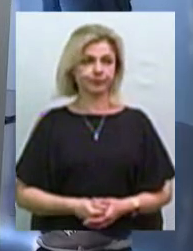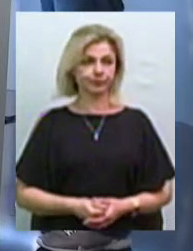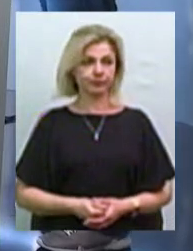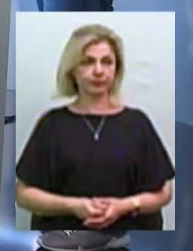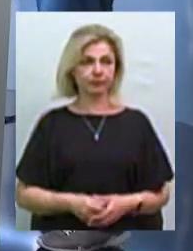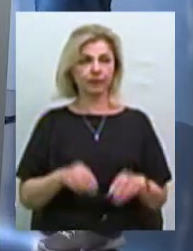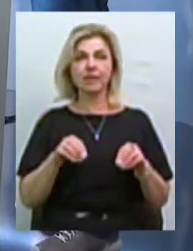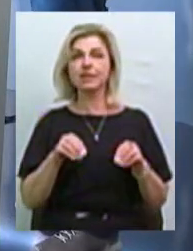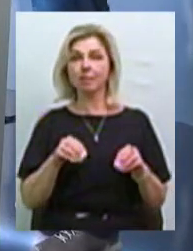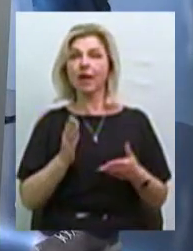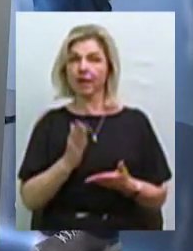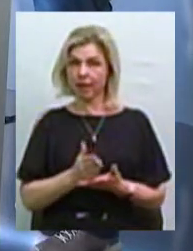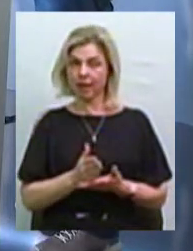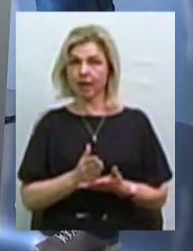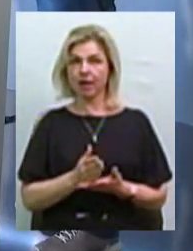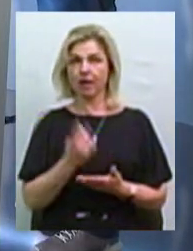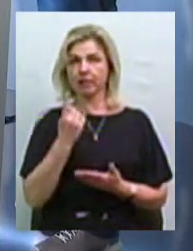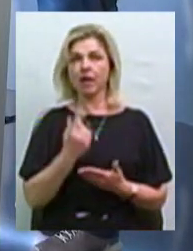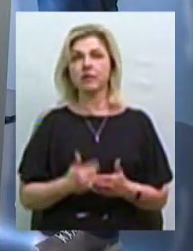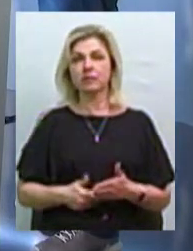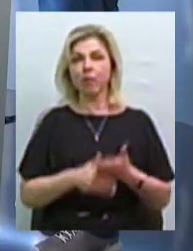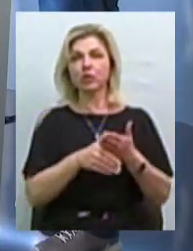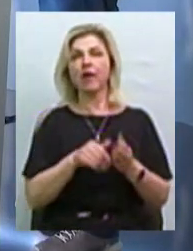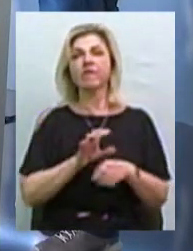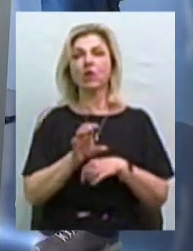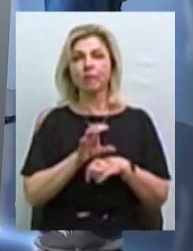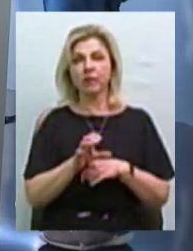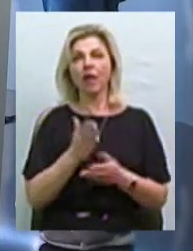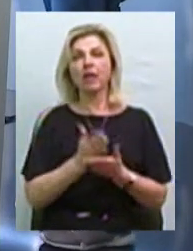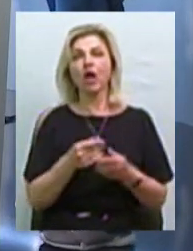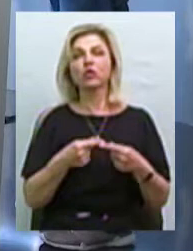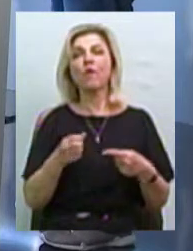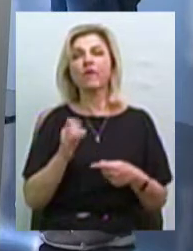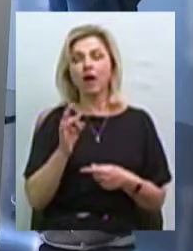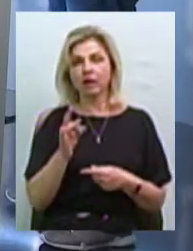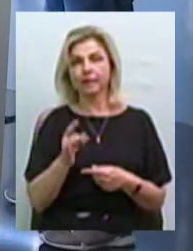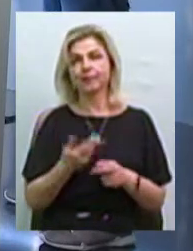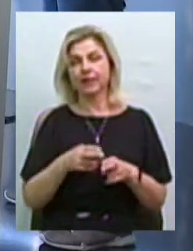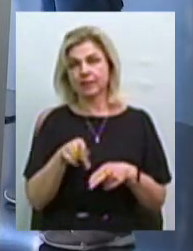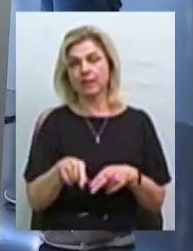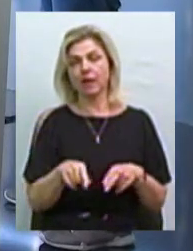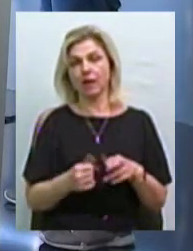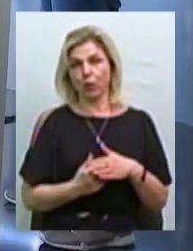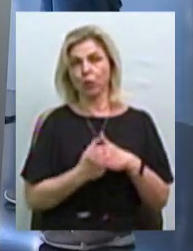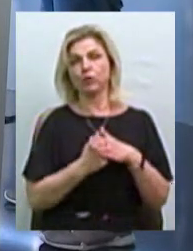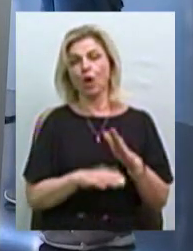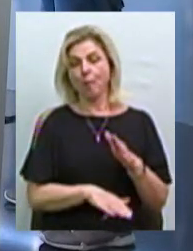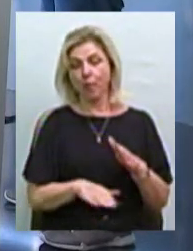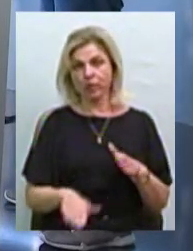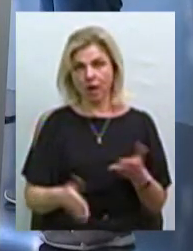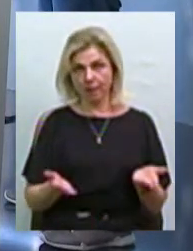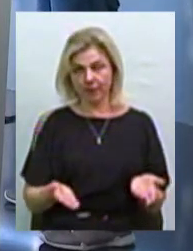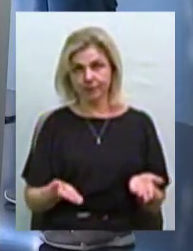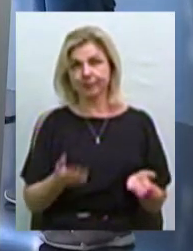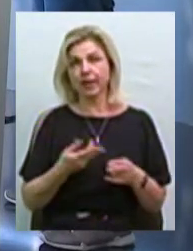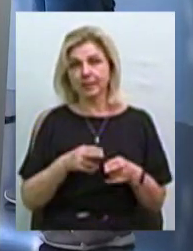Земля є засобом виробництва, земля є товаром, земля є ґрунтом під ногами, земля –